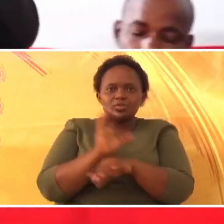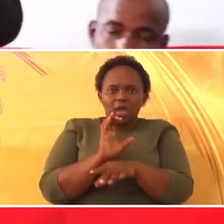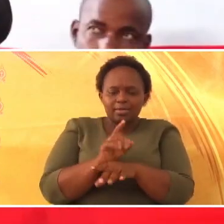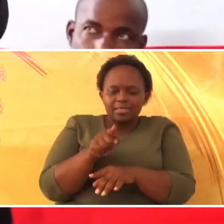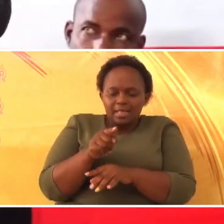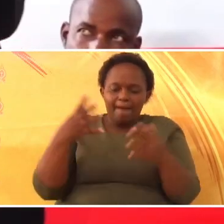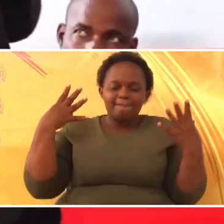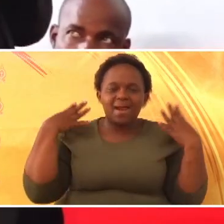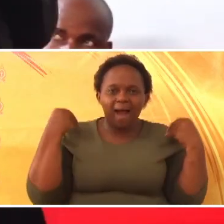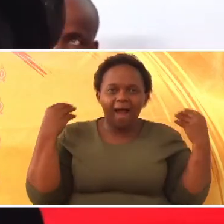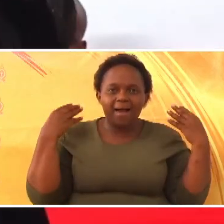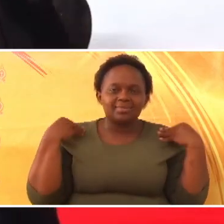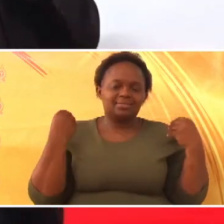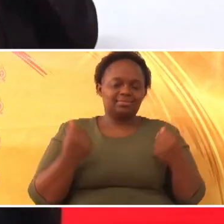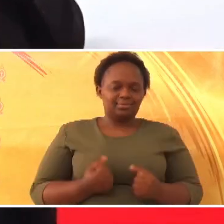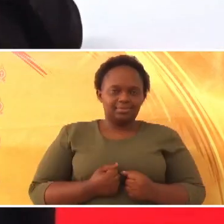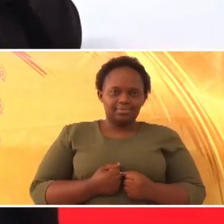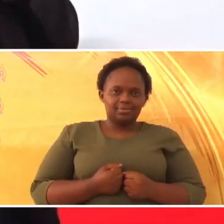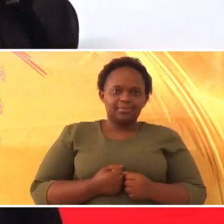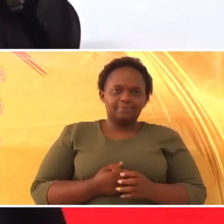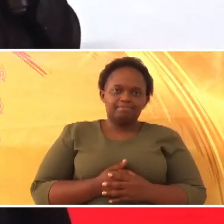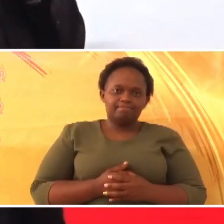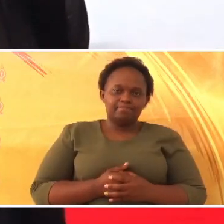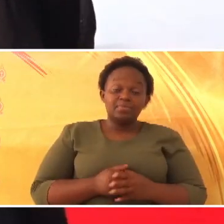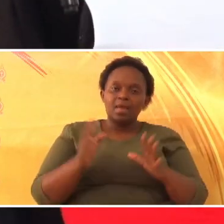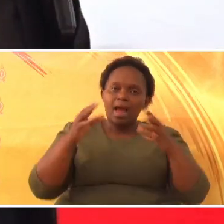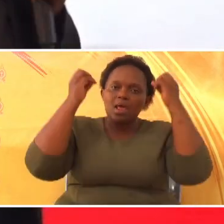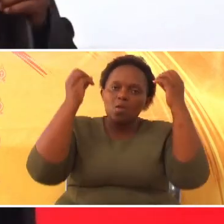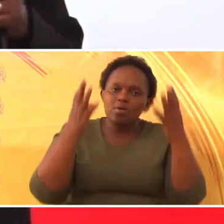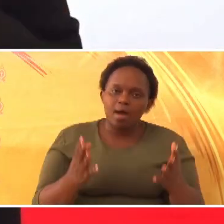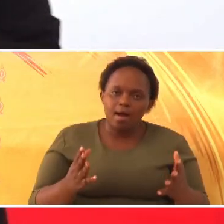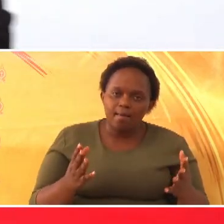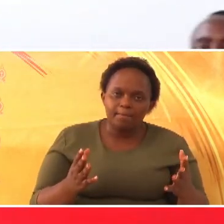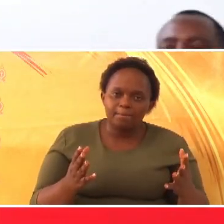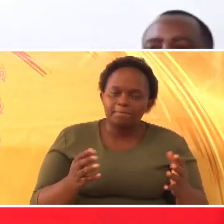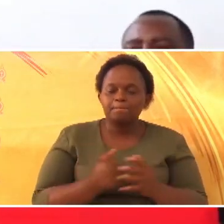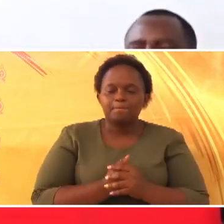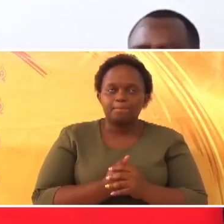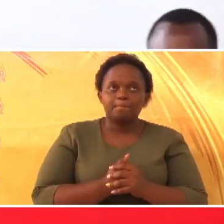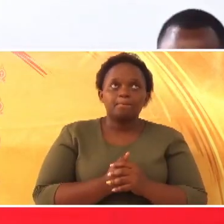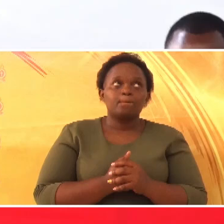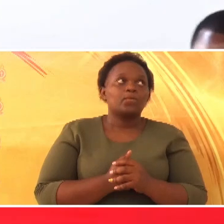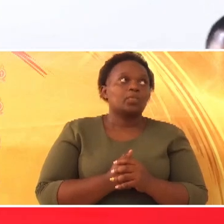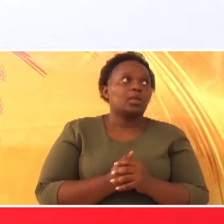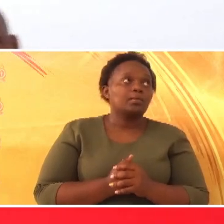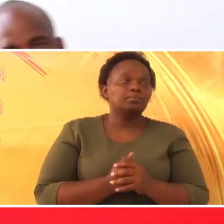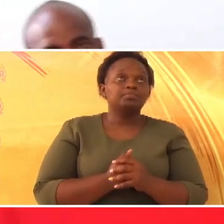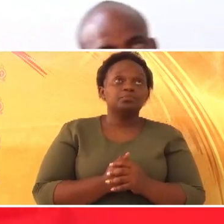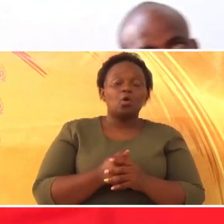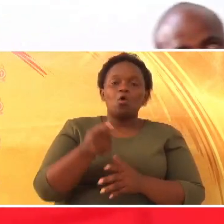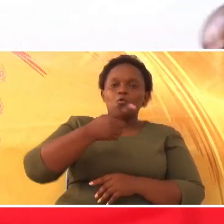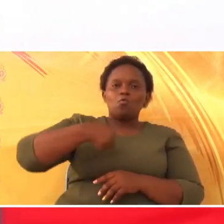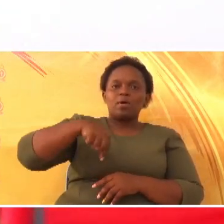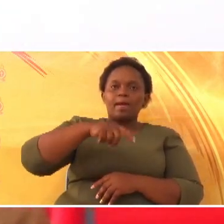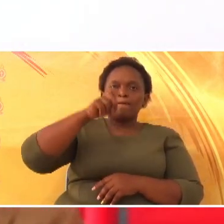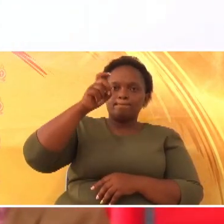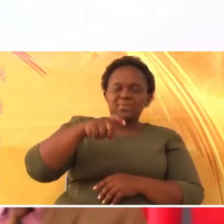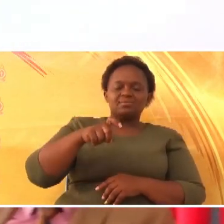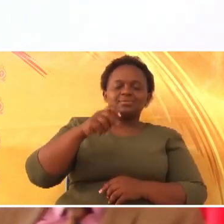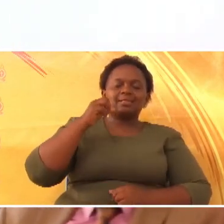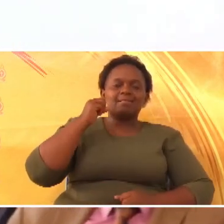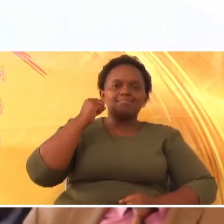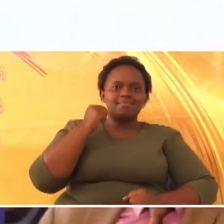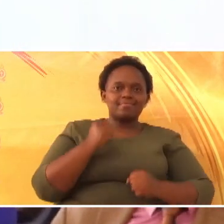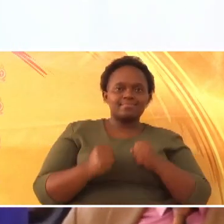kukimbia bio. Hallelujah. Hallelujah. Na, nilazima tukimbia